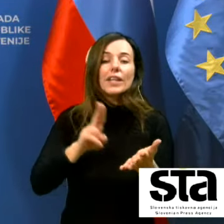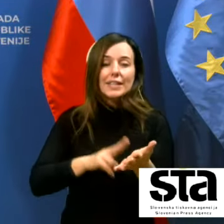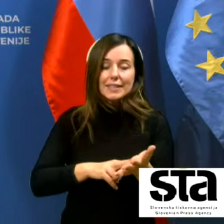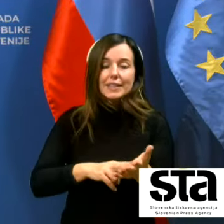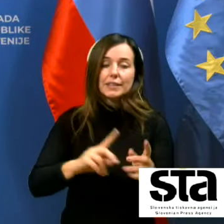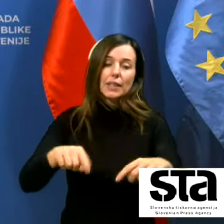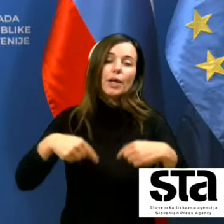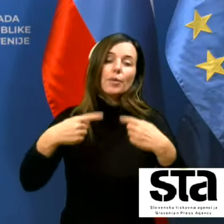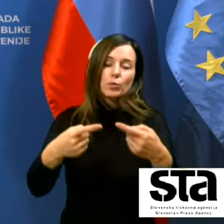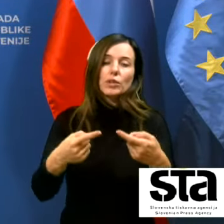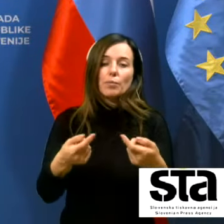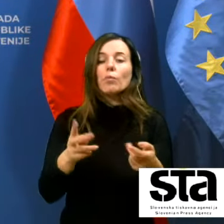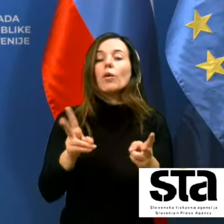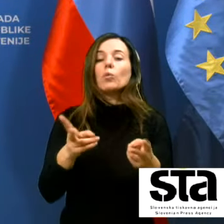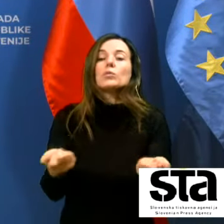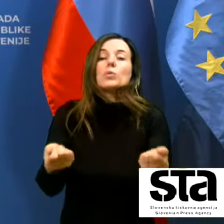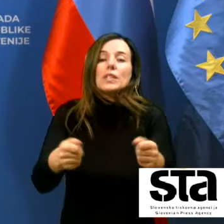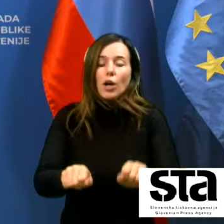končal